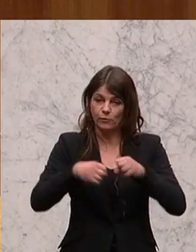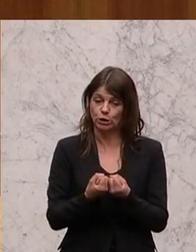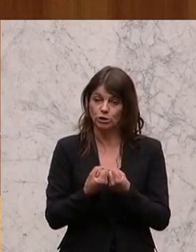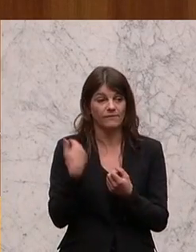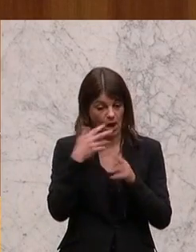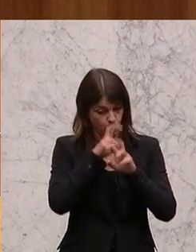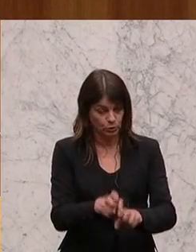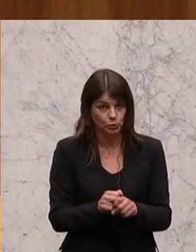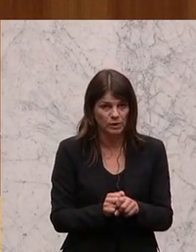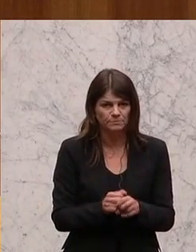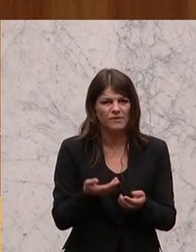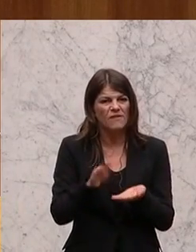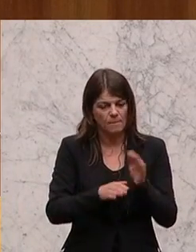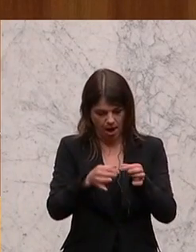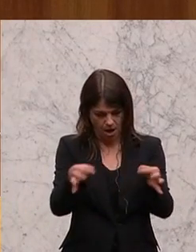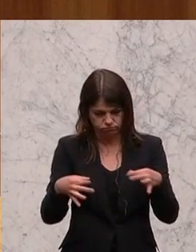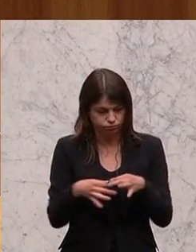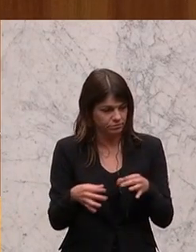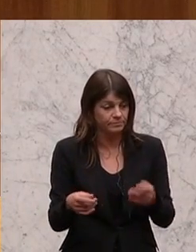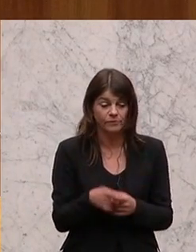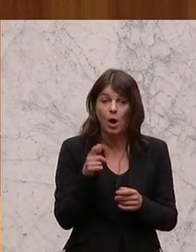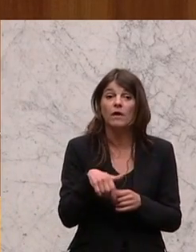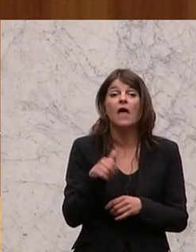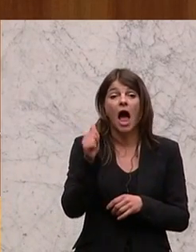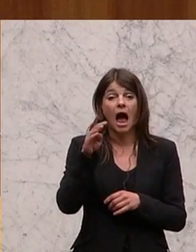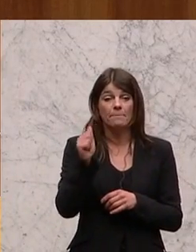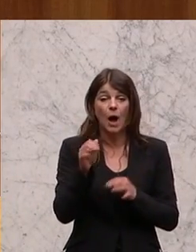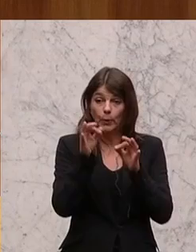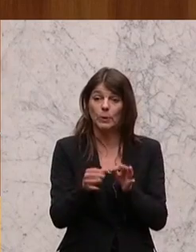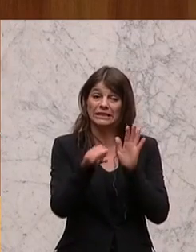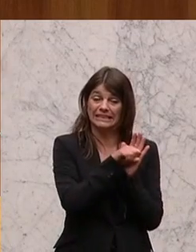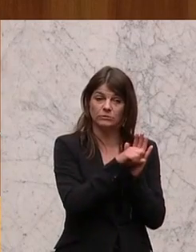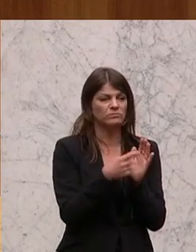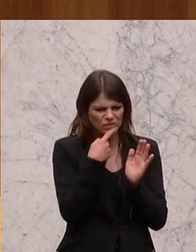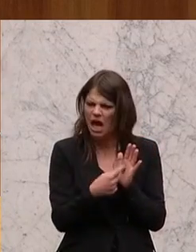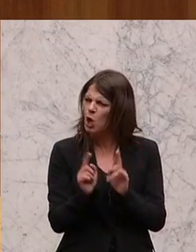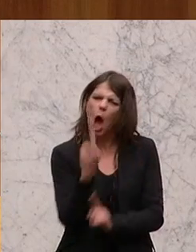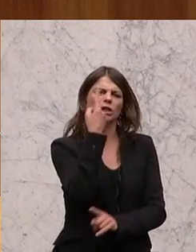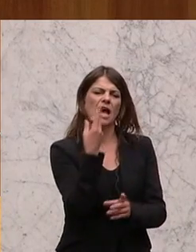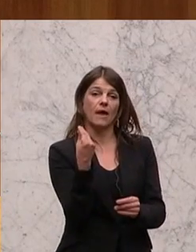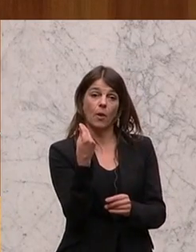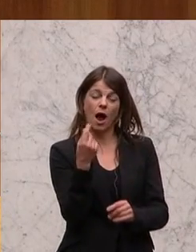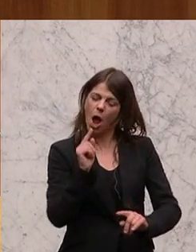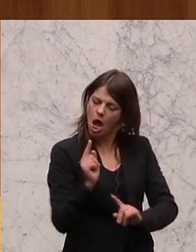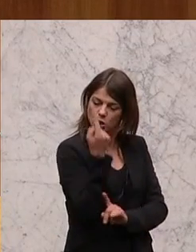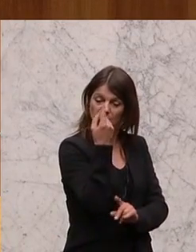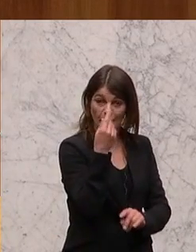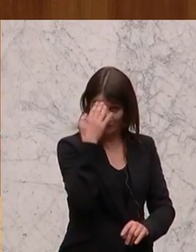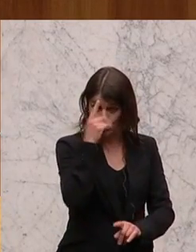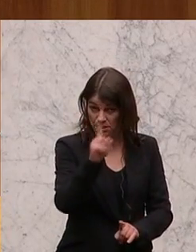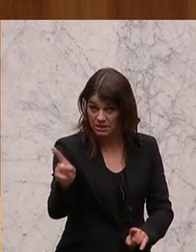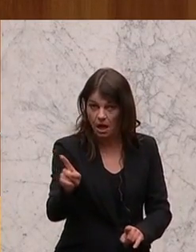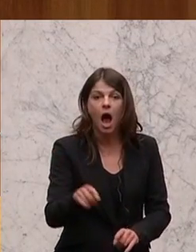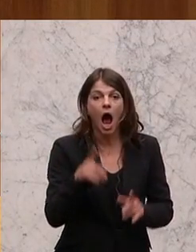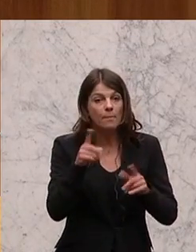untersucht. Verpackte extra Wurst. Und das Amagütesiegel, das steht für höchste Qualität. Und ich sage das ganz bewusst, für höchste Qualität.